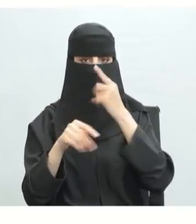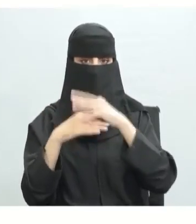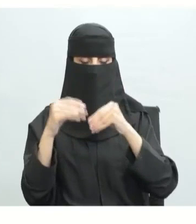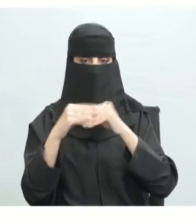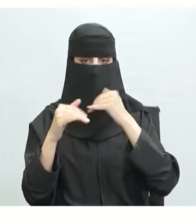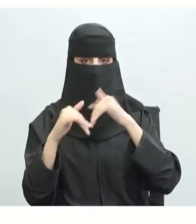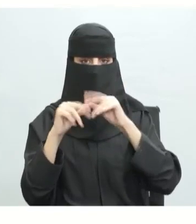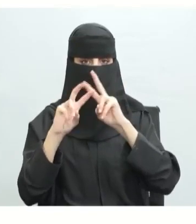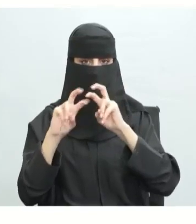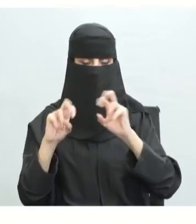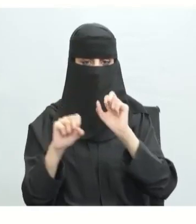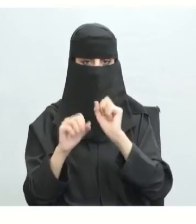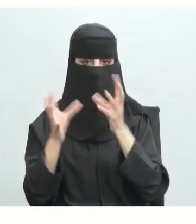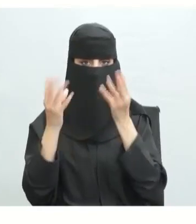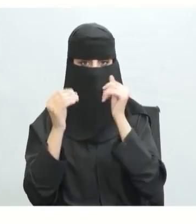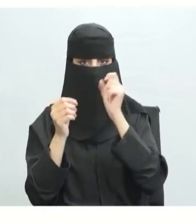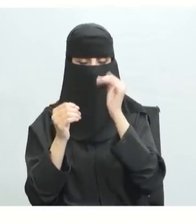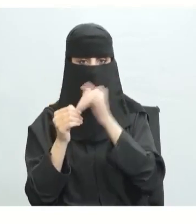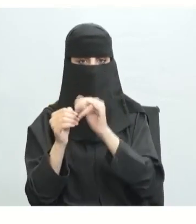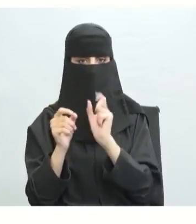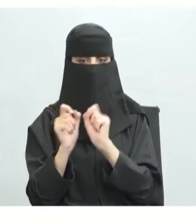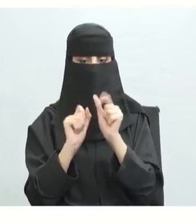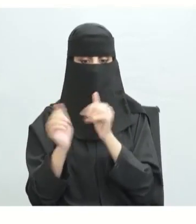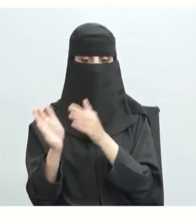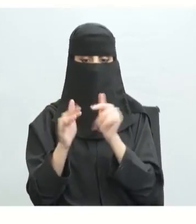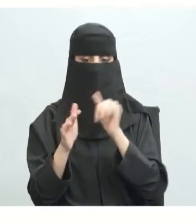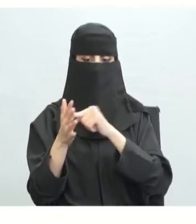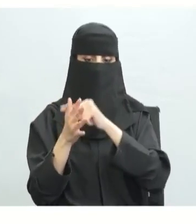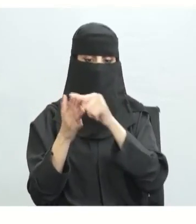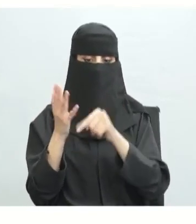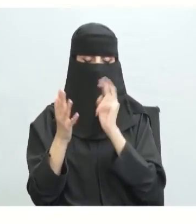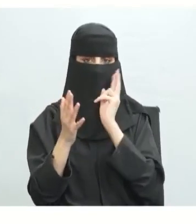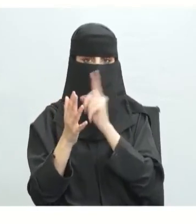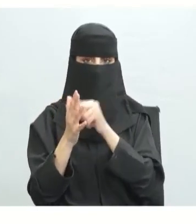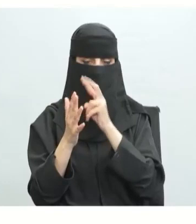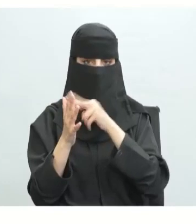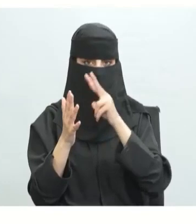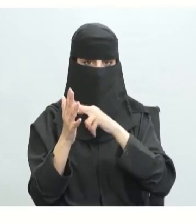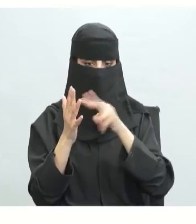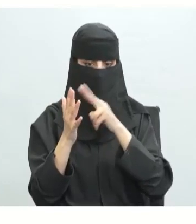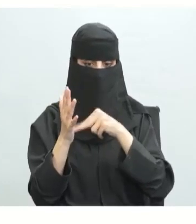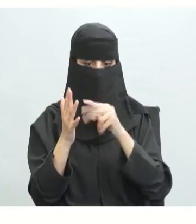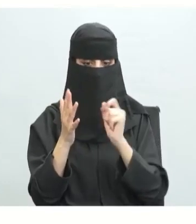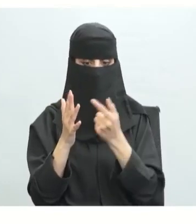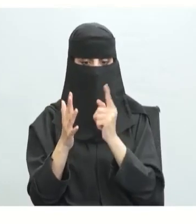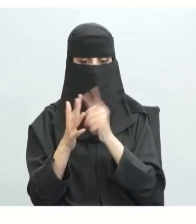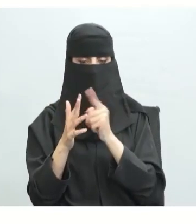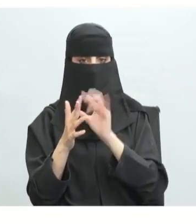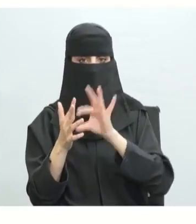عدنا أنه خمس حالات تحتاج للقراءة السريعة وفي قراءة التمشيطية والانتقاية والتصفح والقراءة للأعمال الإدارية وقراءة على شبكة المعلومات